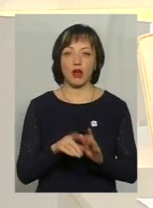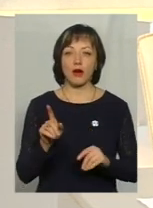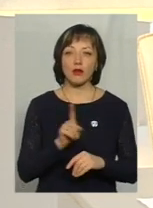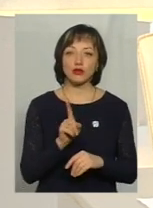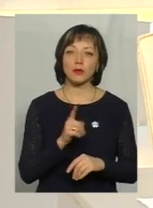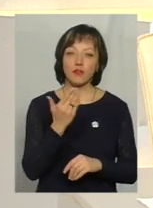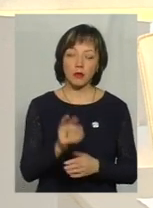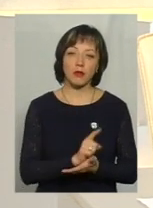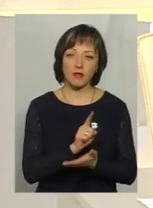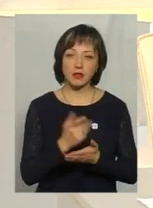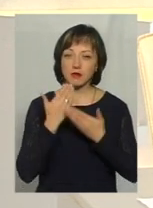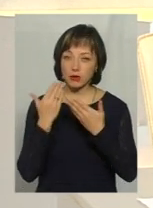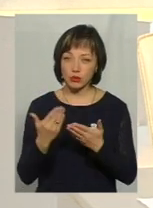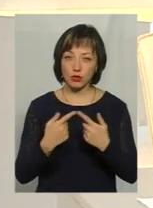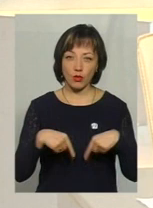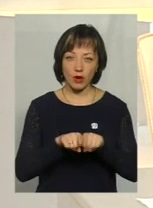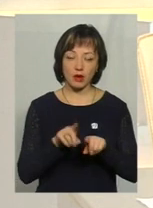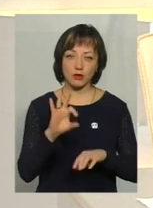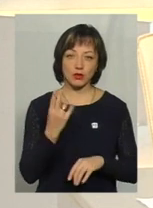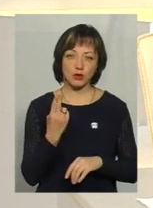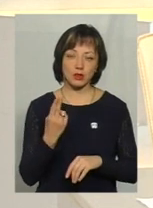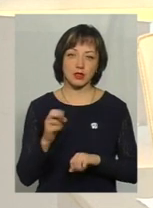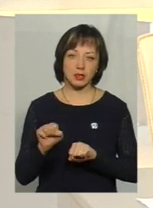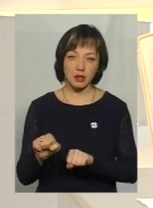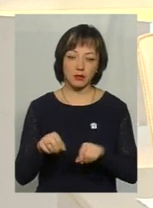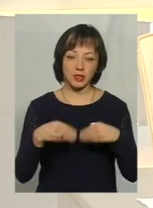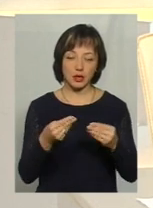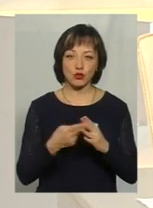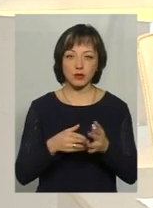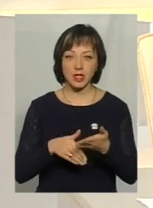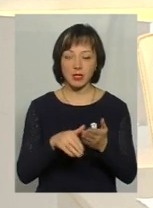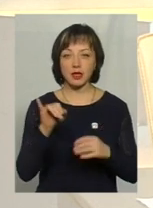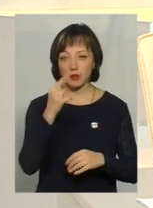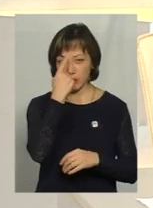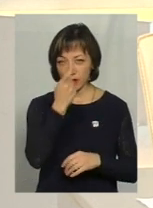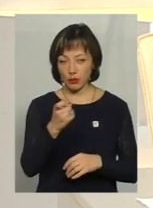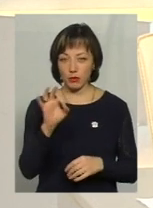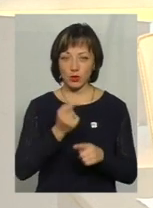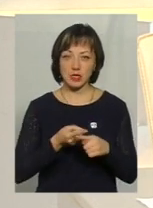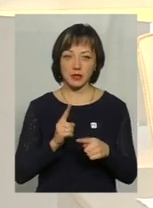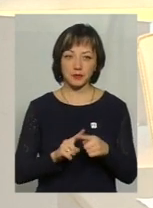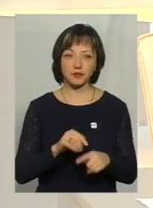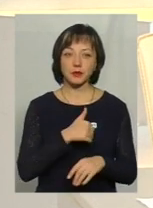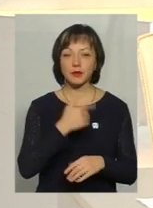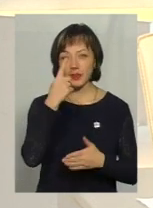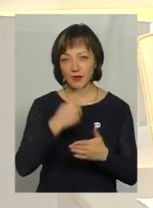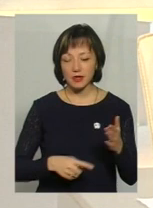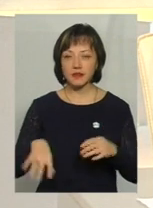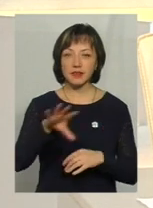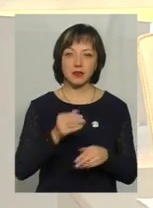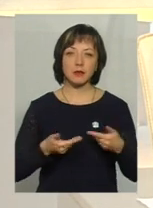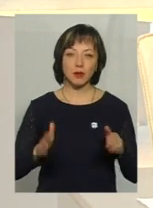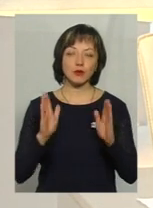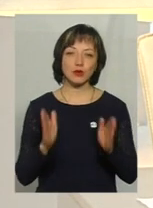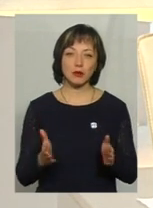повинні звернутися до органів призначення субсидій і повідомити про це. Хочеться вірити, що всі ми